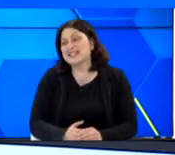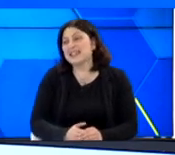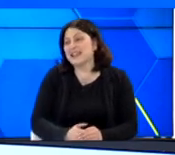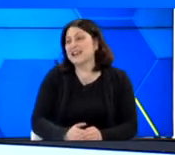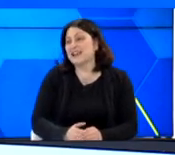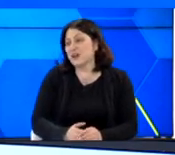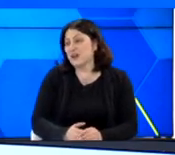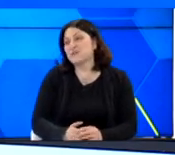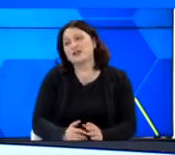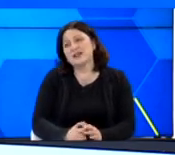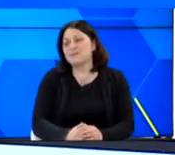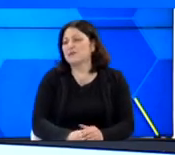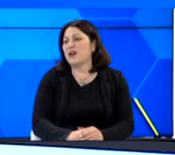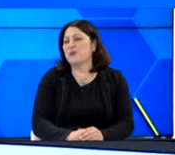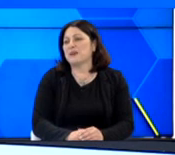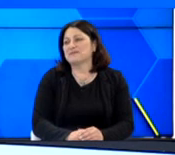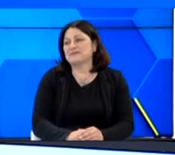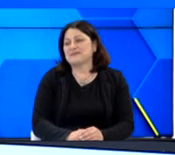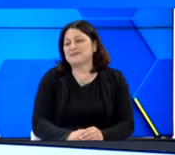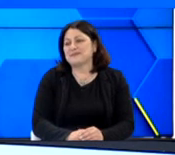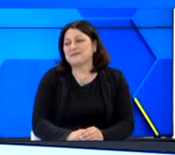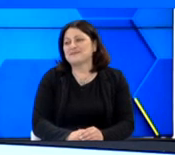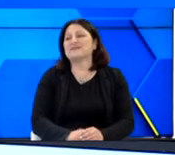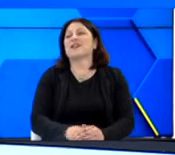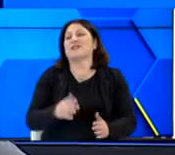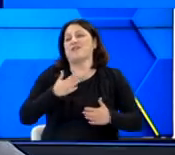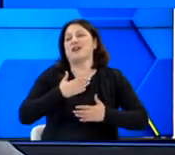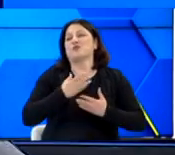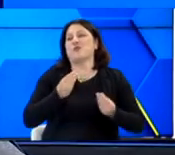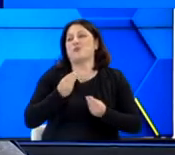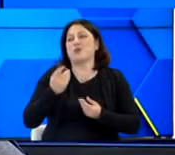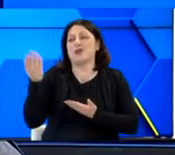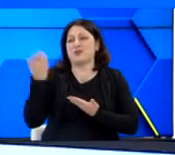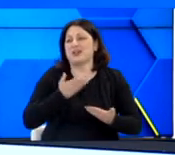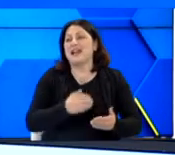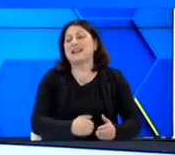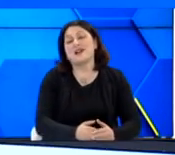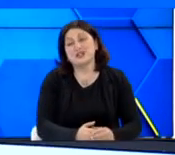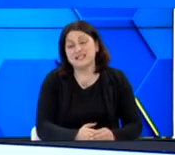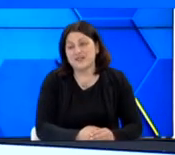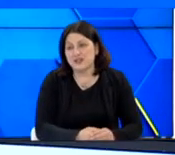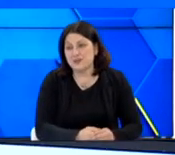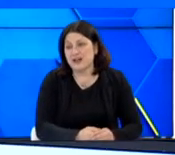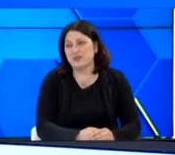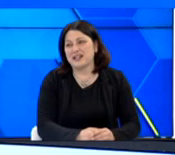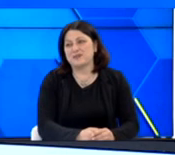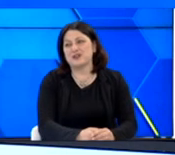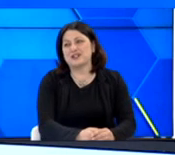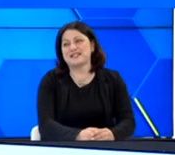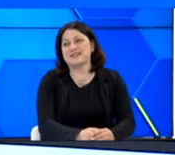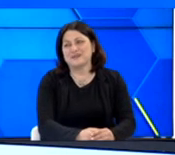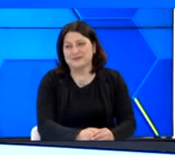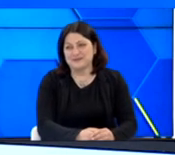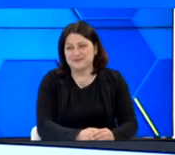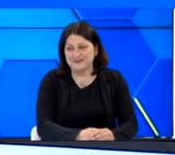μας στηρίξει και γενικά να έρθει κόσμος και το έχουμε. Ωραία. Ευχαριστούμε πάρα πολύ. Και με την Νίκη. Και εγώ σας ευχαριστώ πάρα πολύ για την